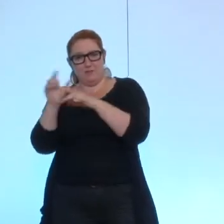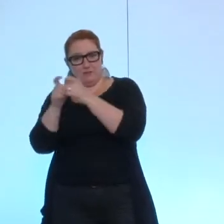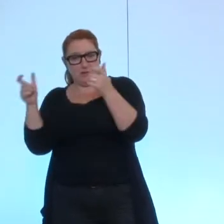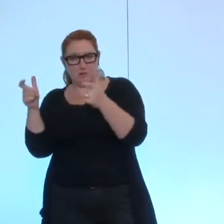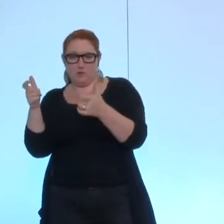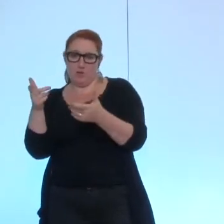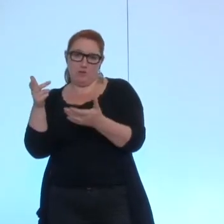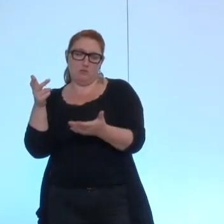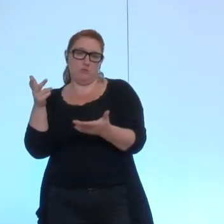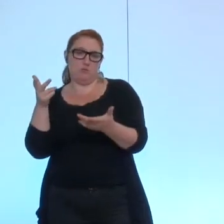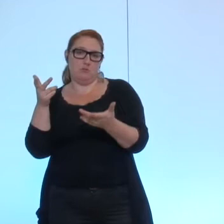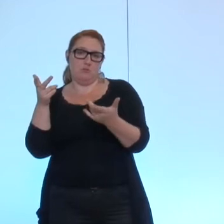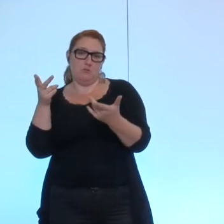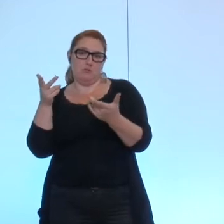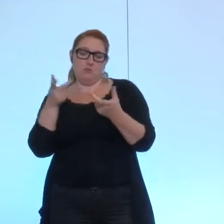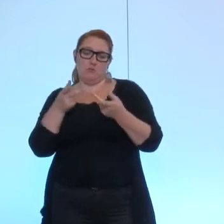conditions fixées par la loi.